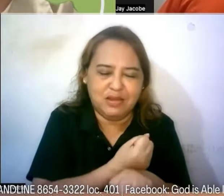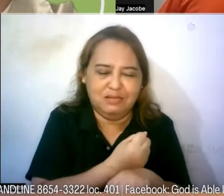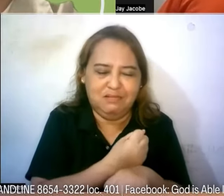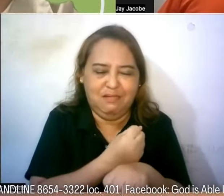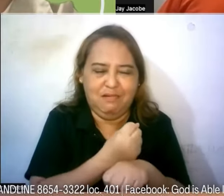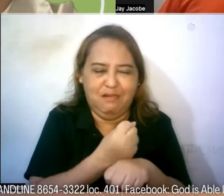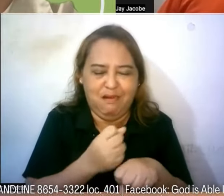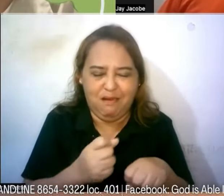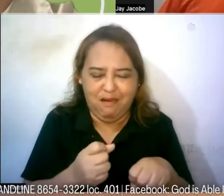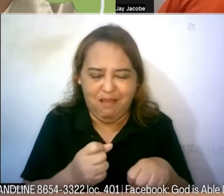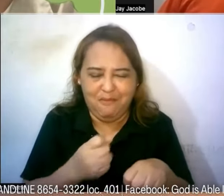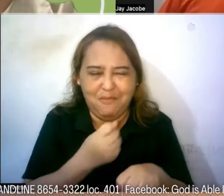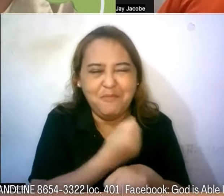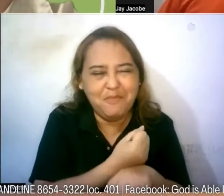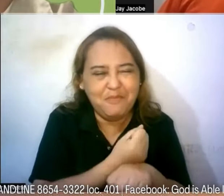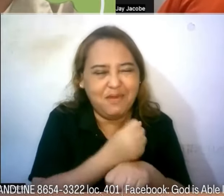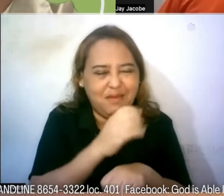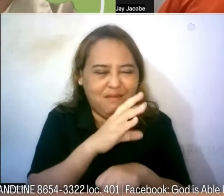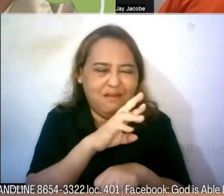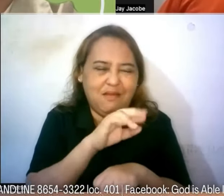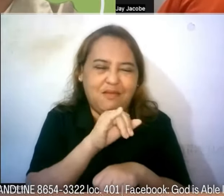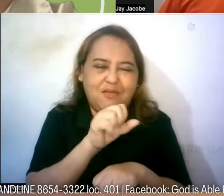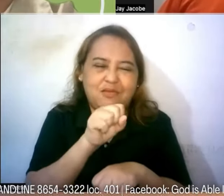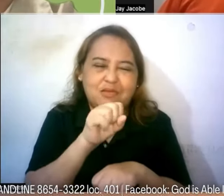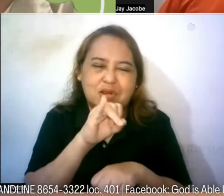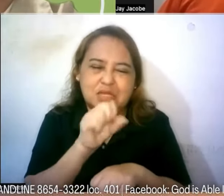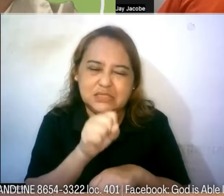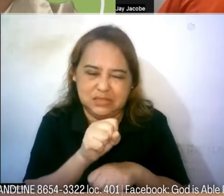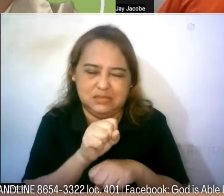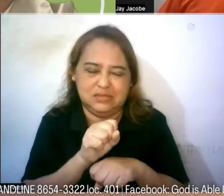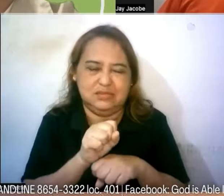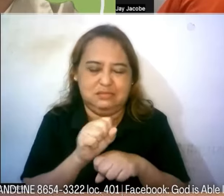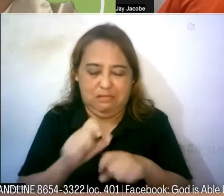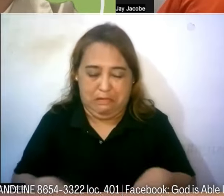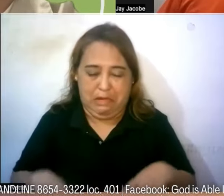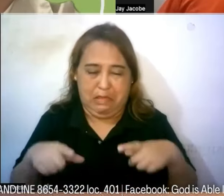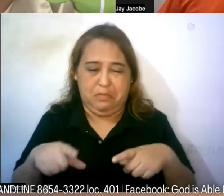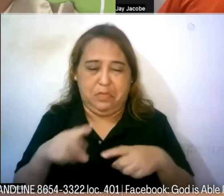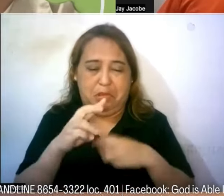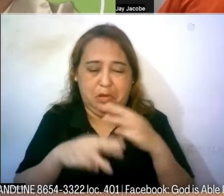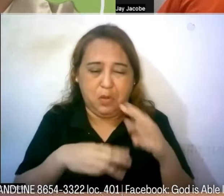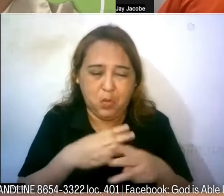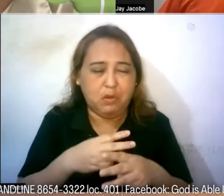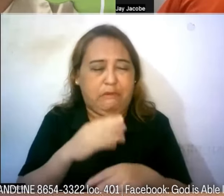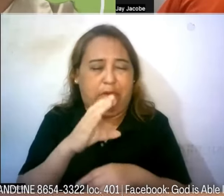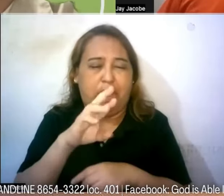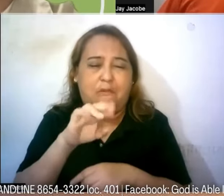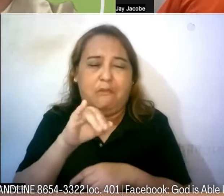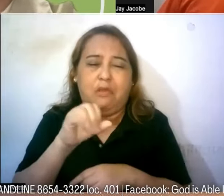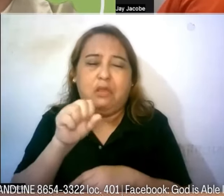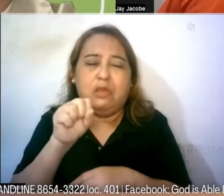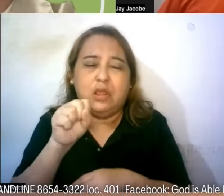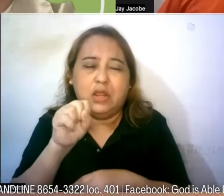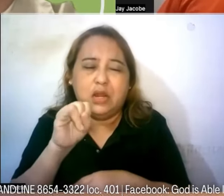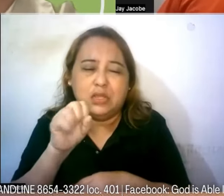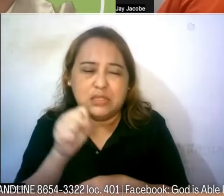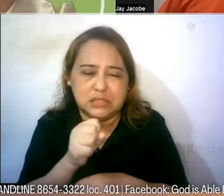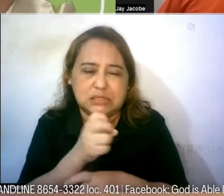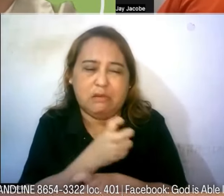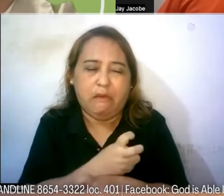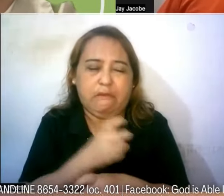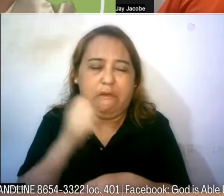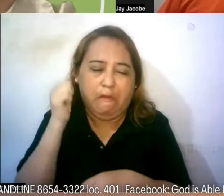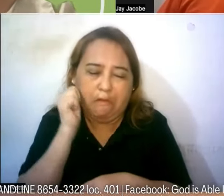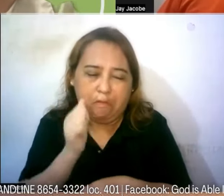ang krisis lahat naman talaga tayo dahil ang buhay ng tao sa mundo ay krisis talaga may krisis pang araw